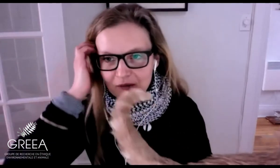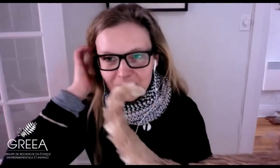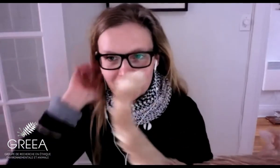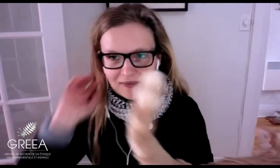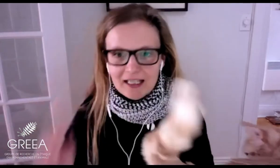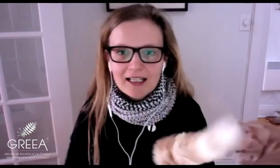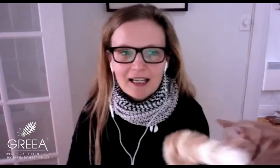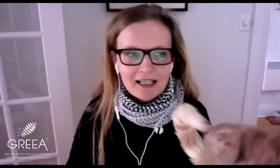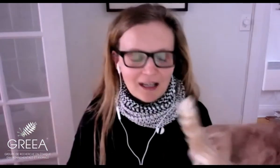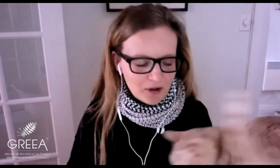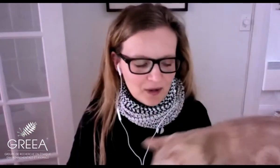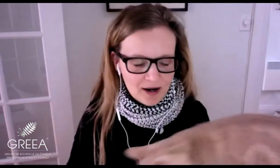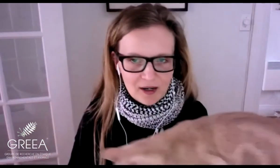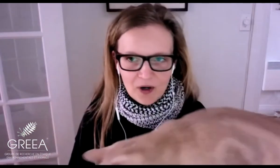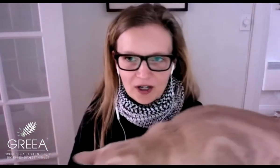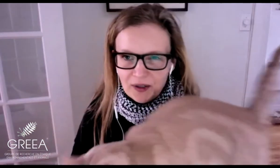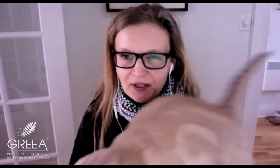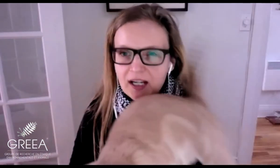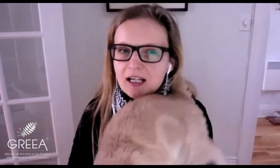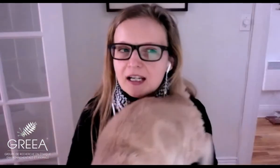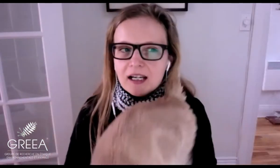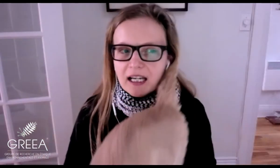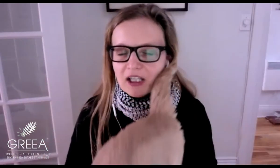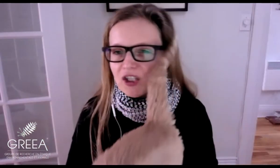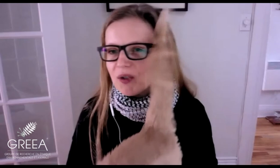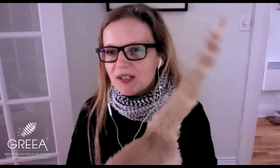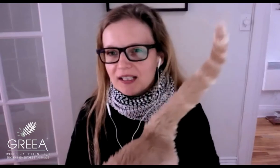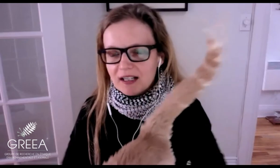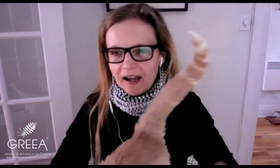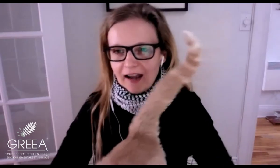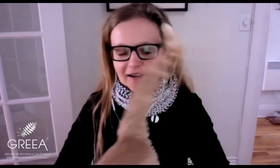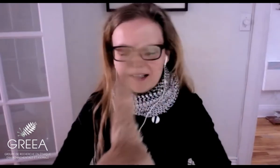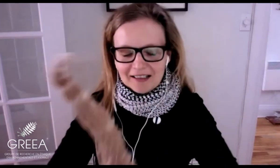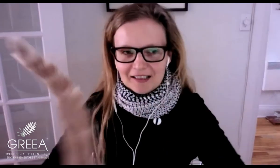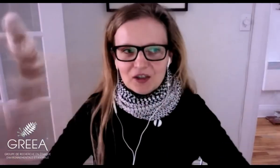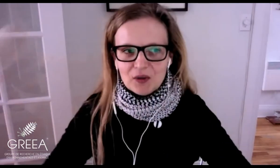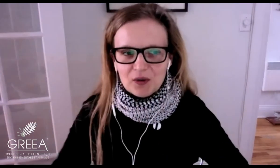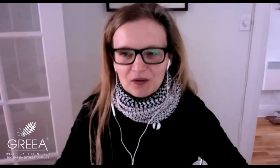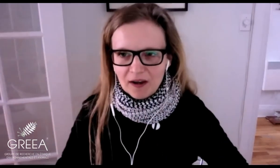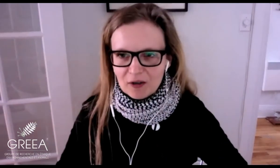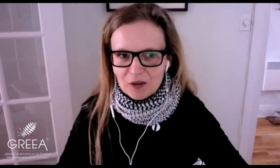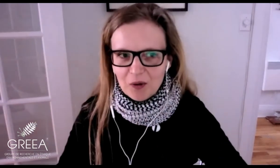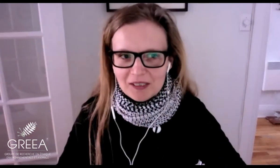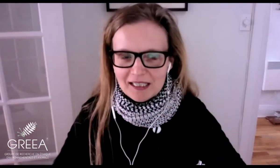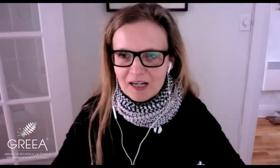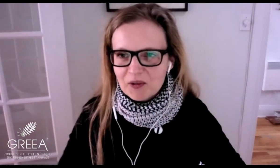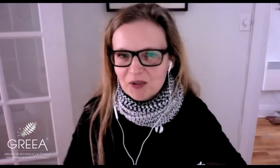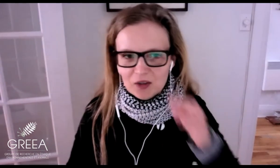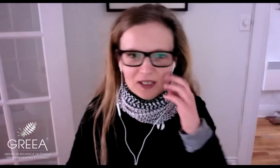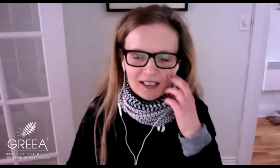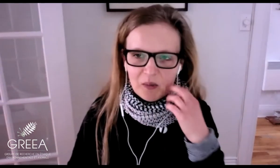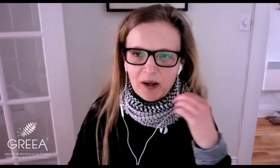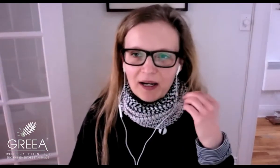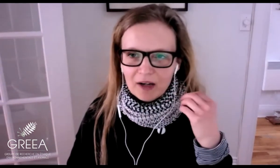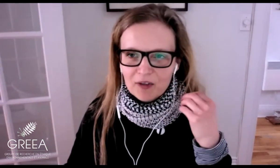political philosophy, and I primarily work on issues that are connected to the value of equality, and I'm also